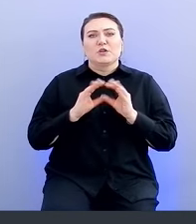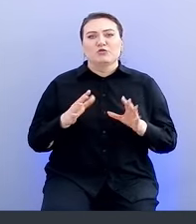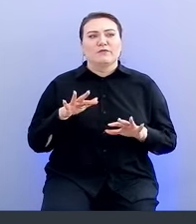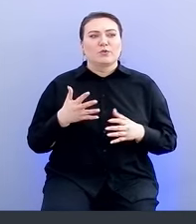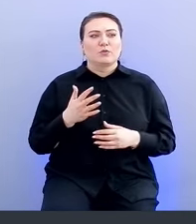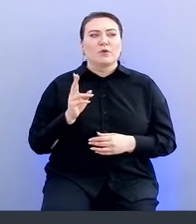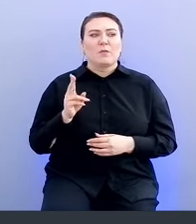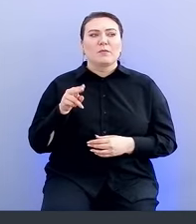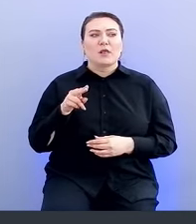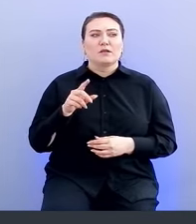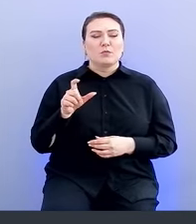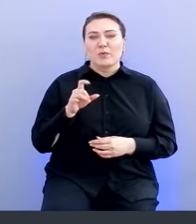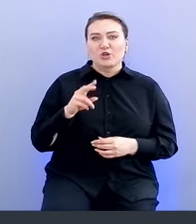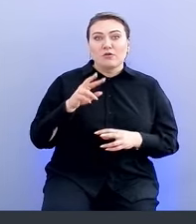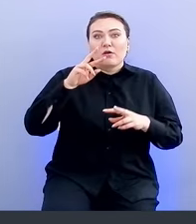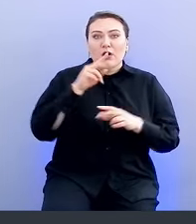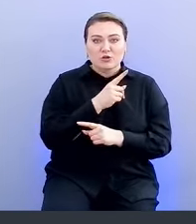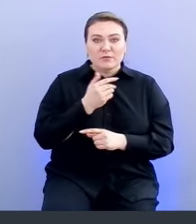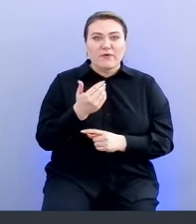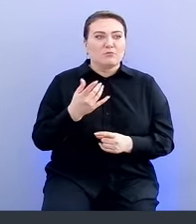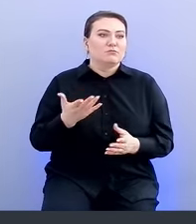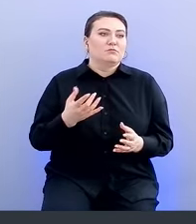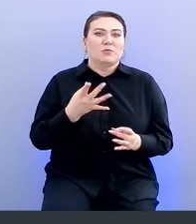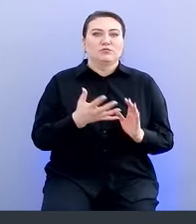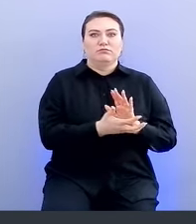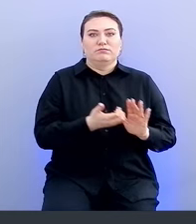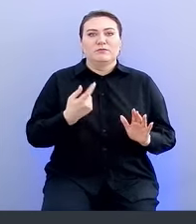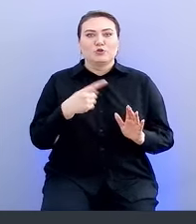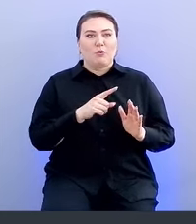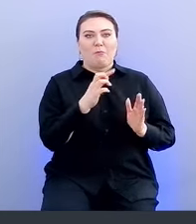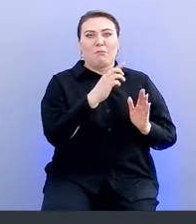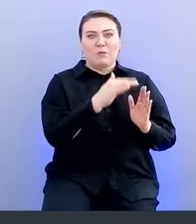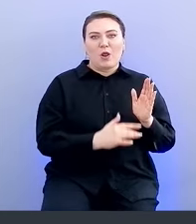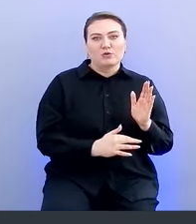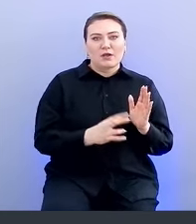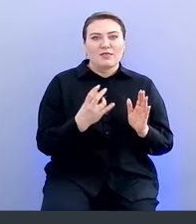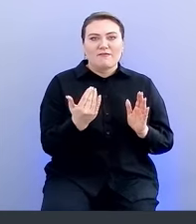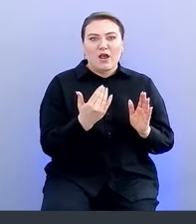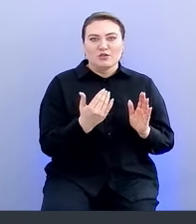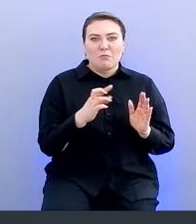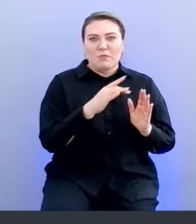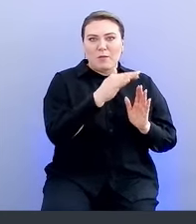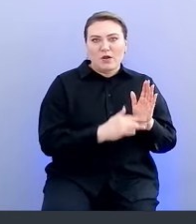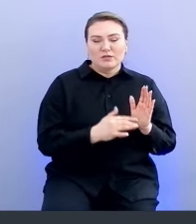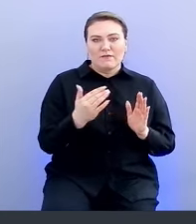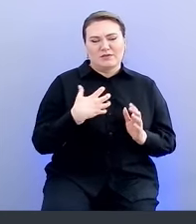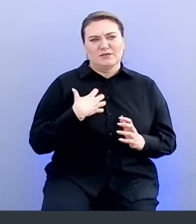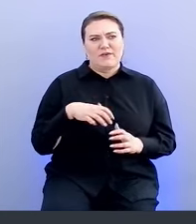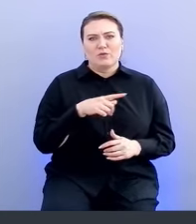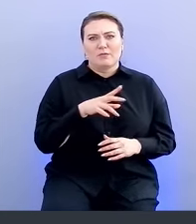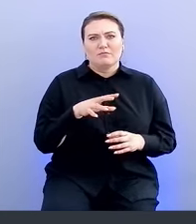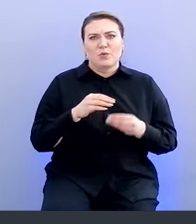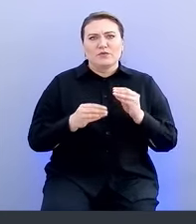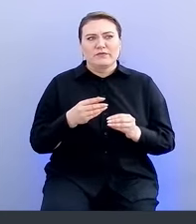Common Platform Ennumeration ошибся, и вам просто подсосалась не та библиотека, не ваша библиотека, вас не волнует там